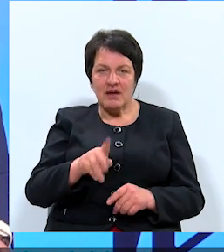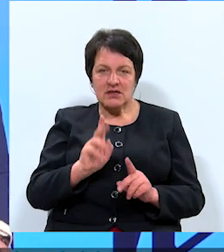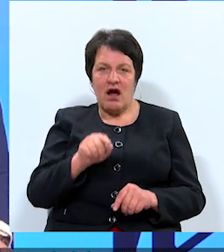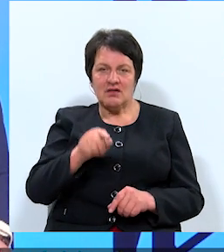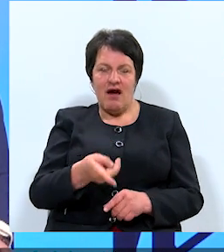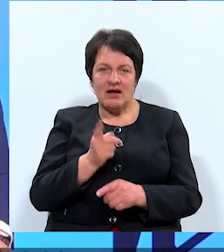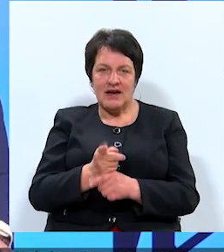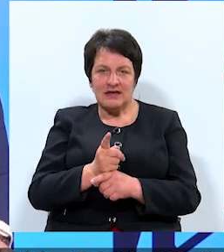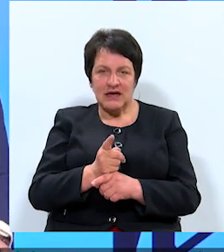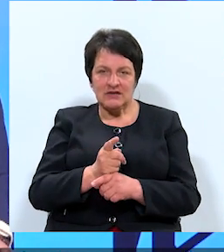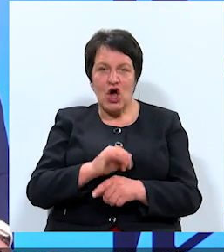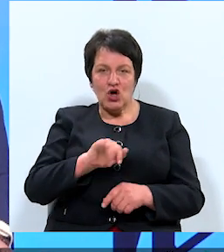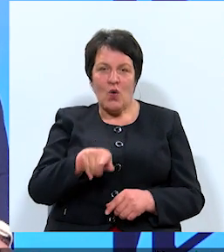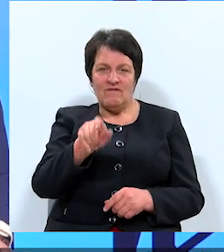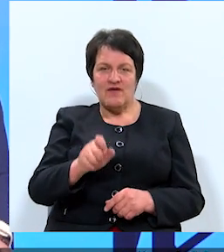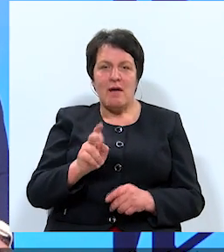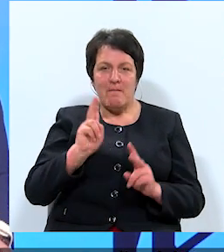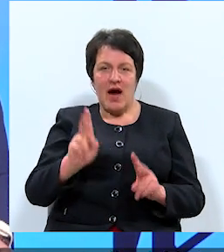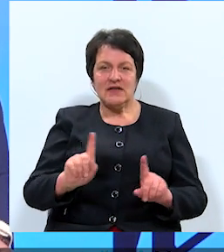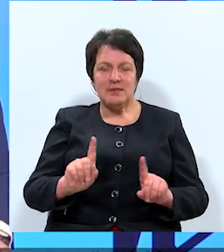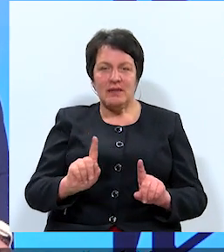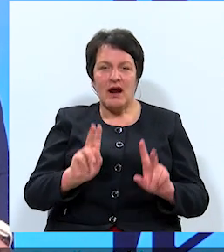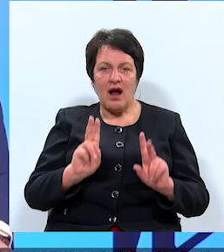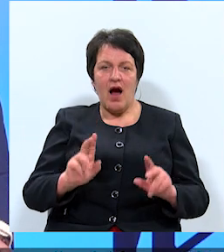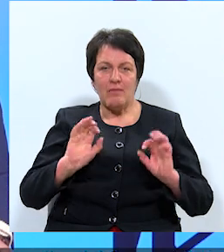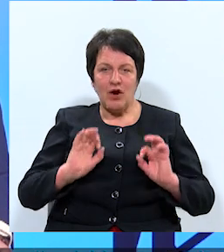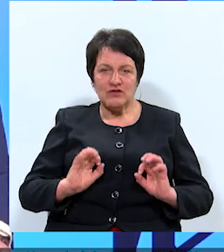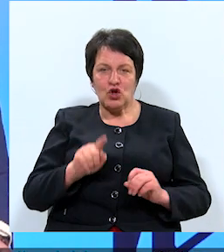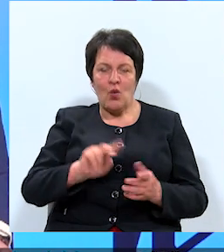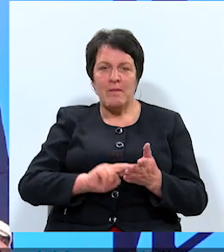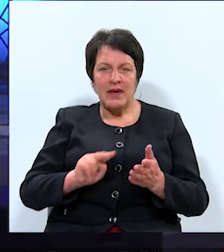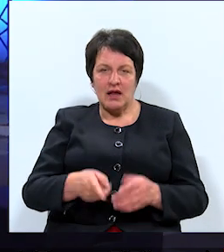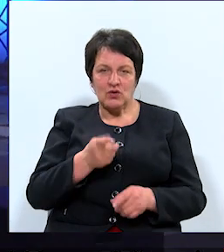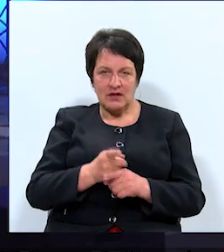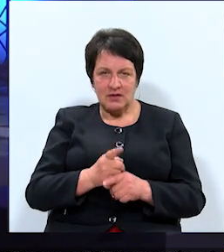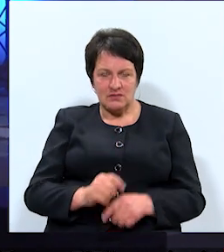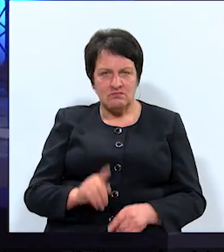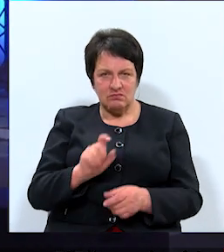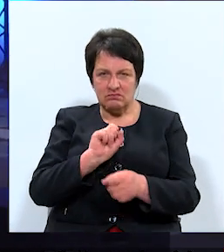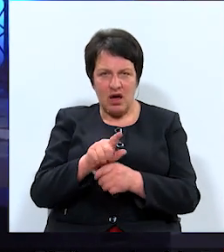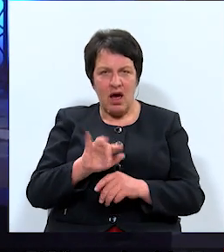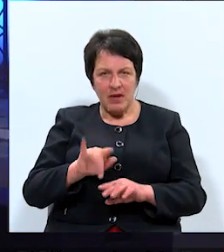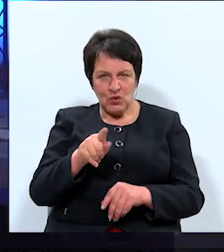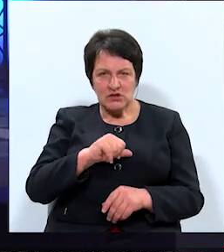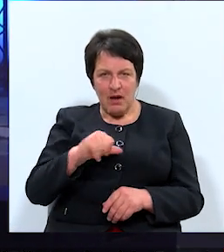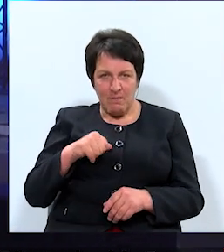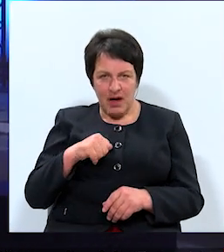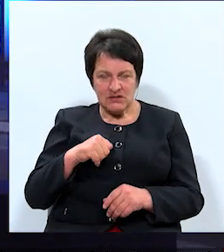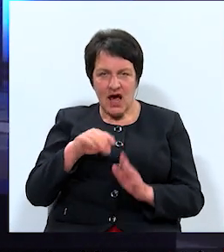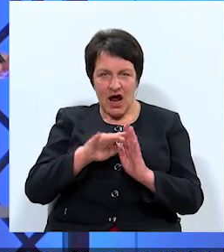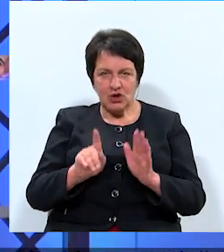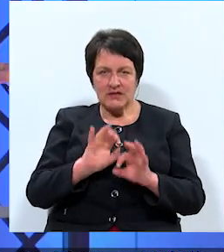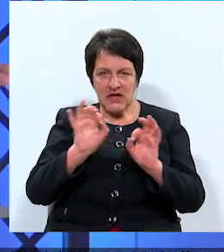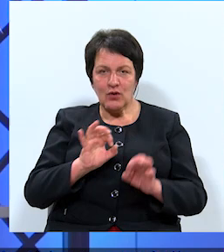nedrīkst, jo viņam pārliecība ir, ka profesionāli to pieļaut nedrīkst. Bet jūs pats raidījums sākumā minējāt, ka